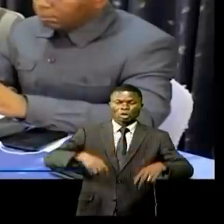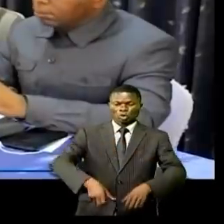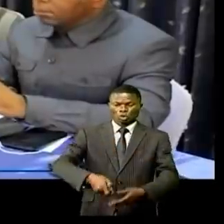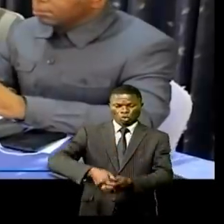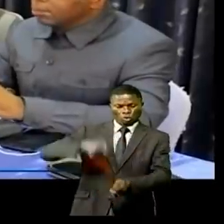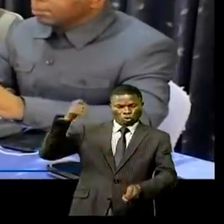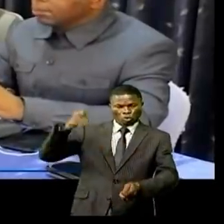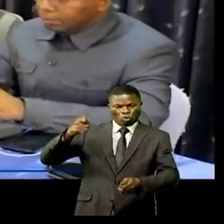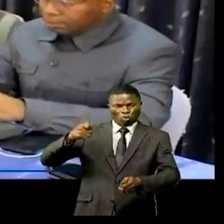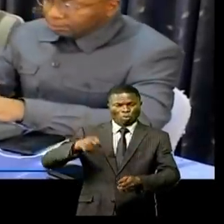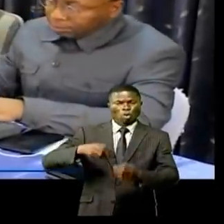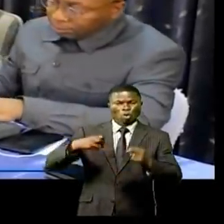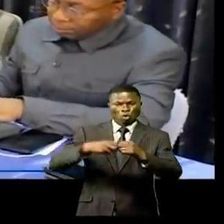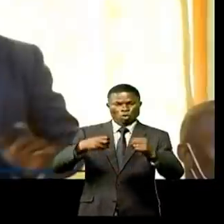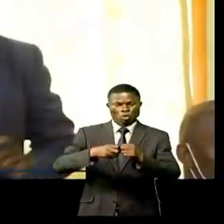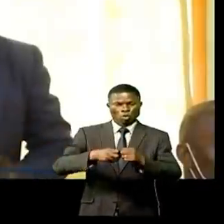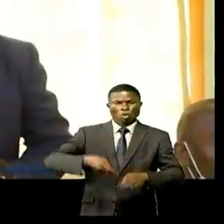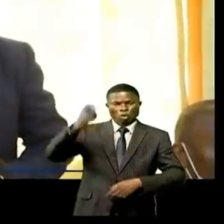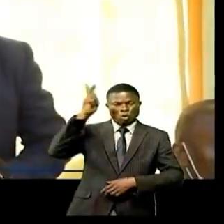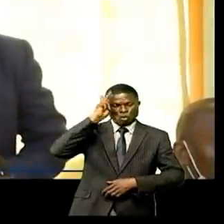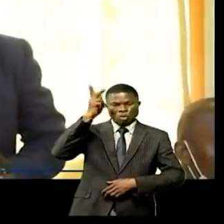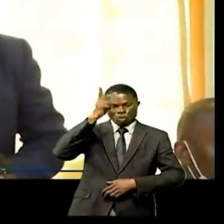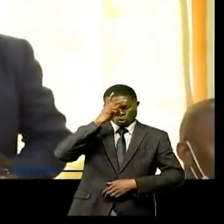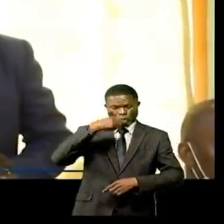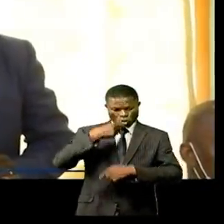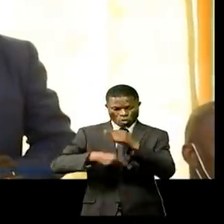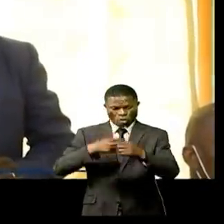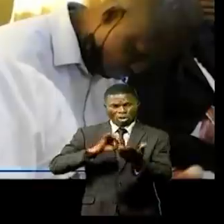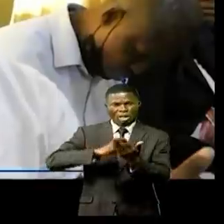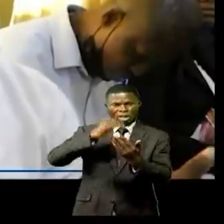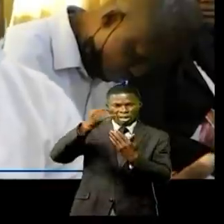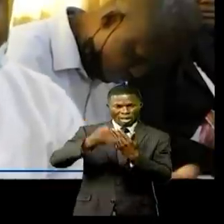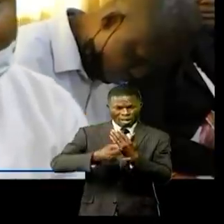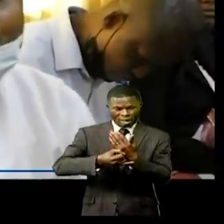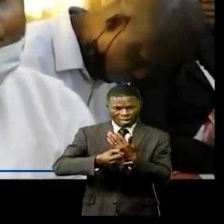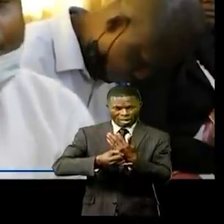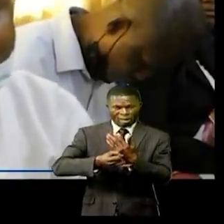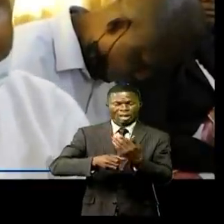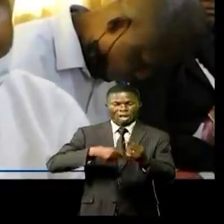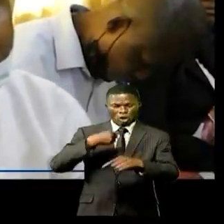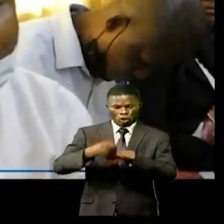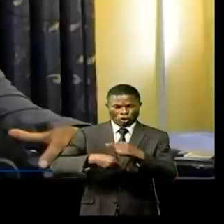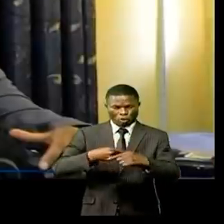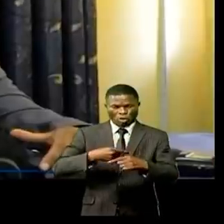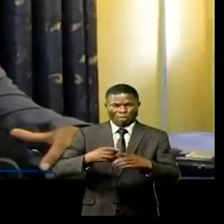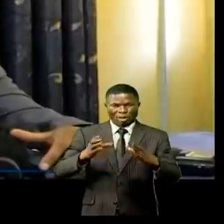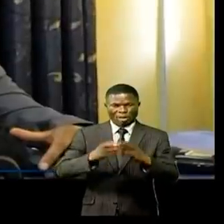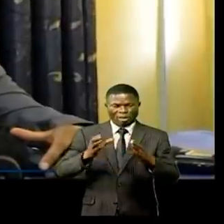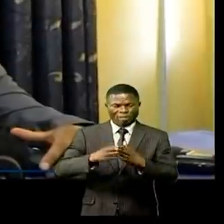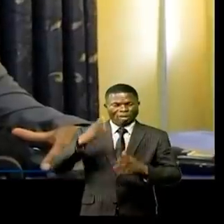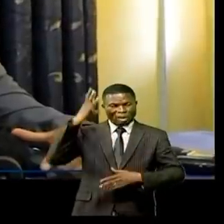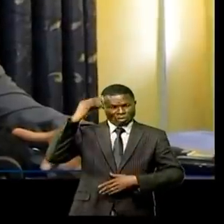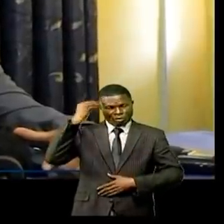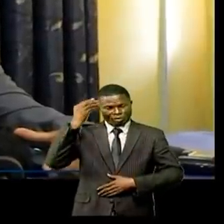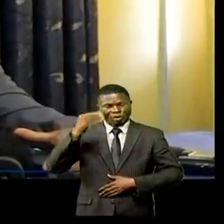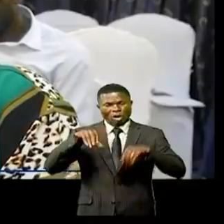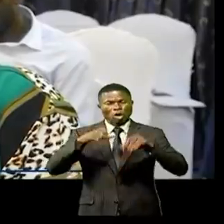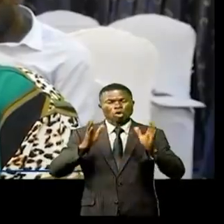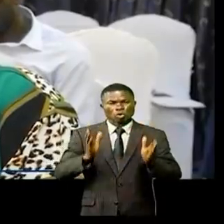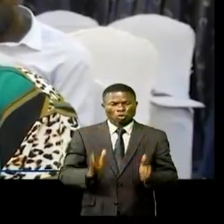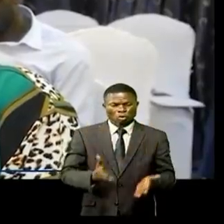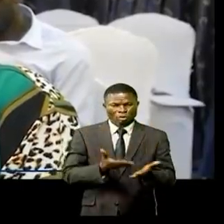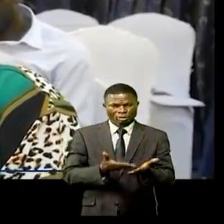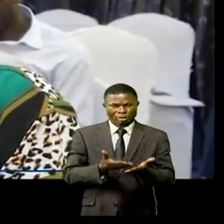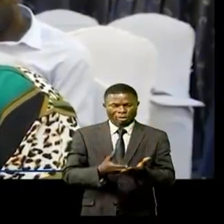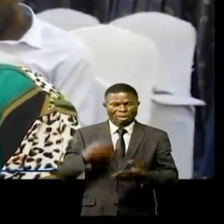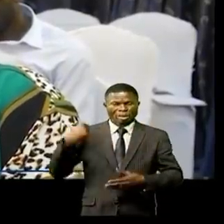Sombwe, dans le Okatanga, point de départ du projet qui paille illustrer bien cette expertise congolaise. C